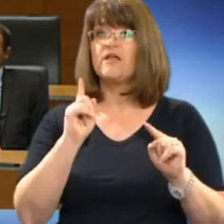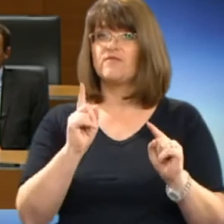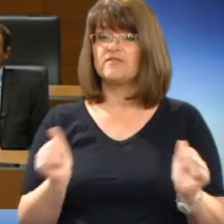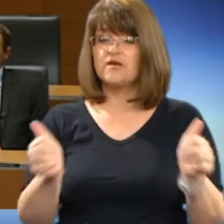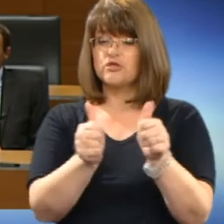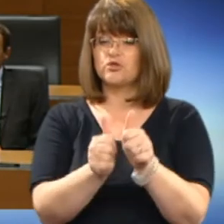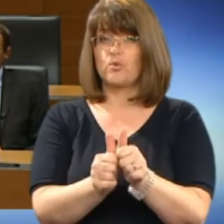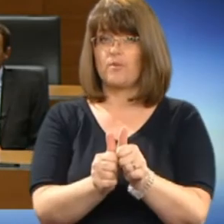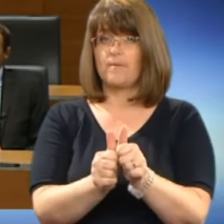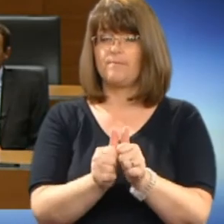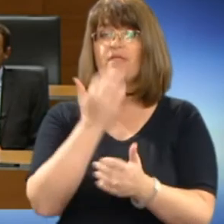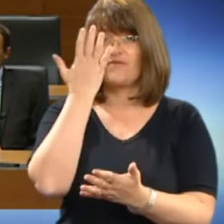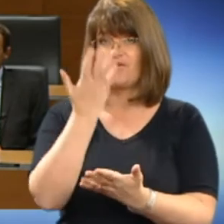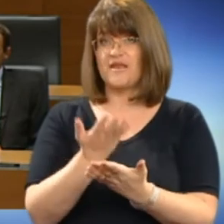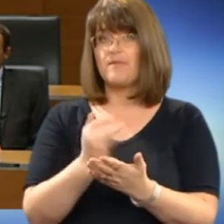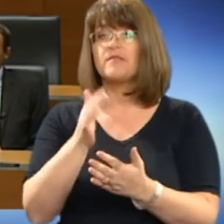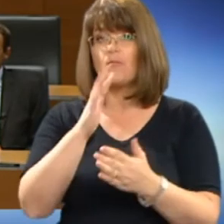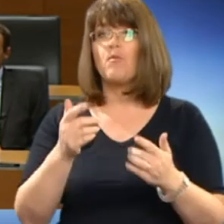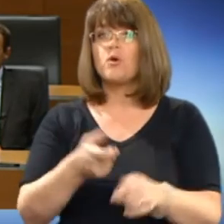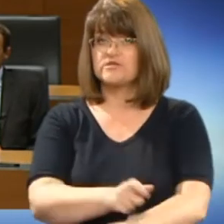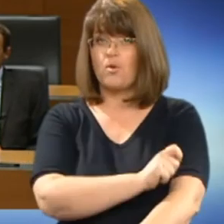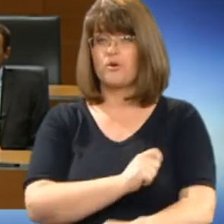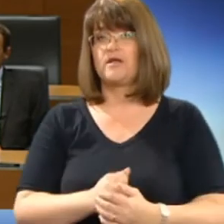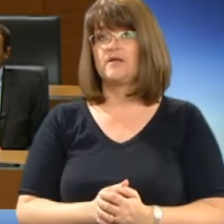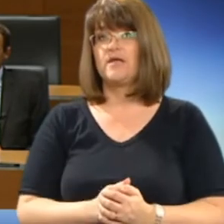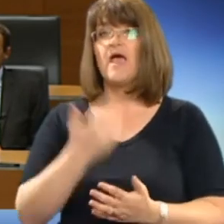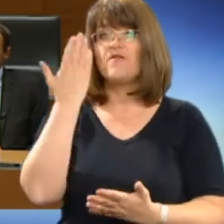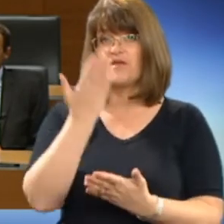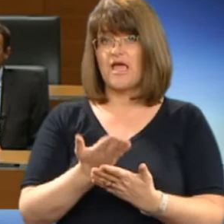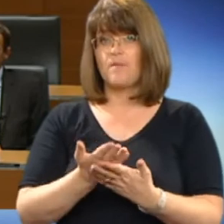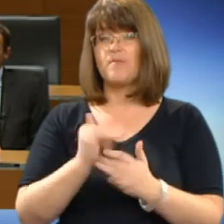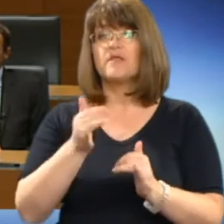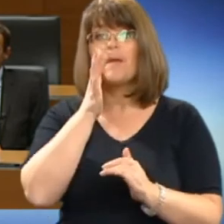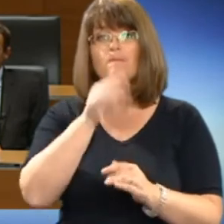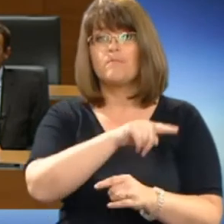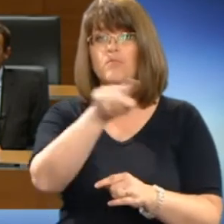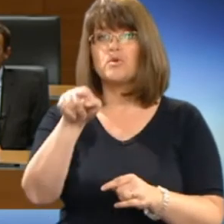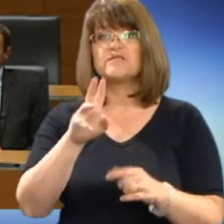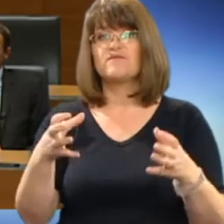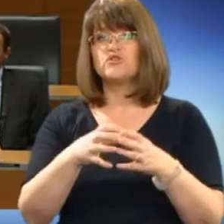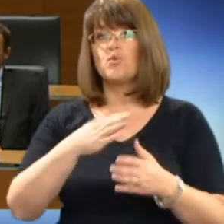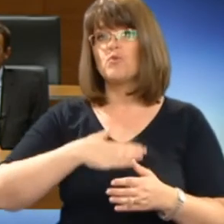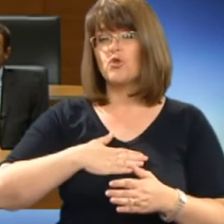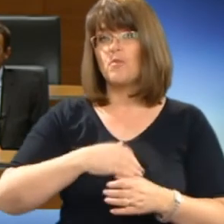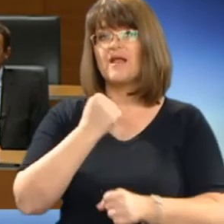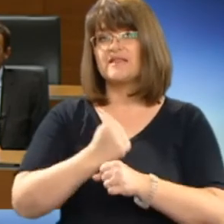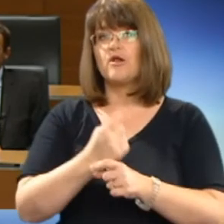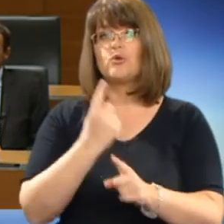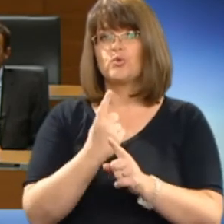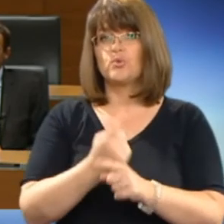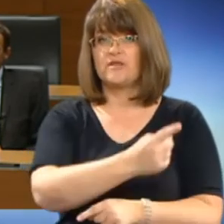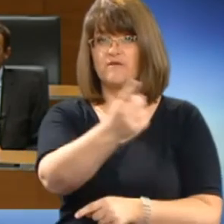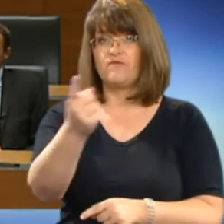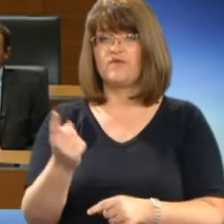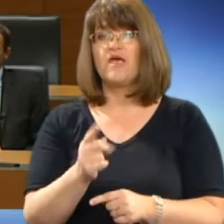vendar skupaj. Verjamem, da bomo zmogli. Verjamem, da boste v skupno dobro delovali tudi vi